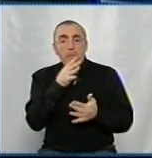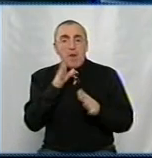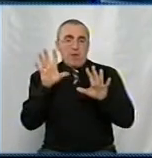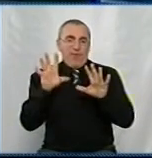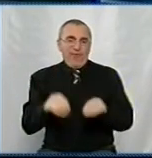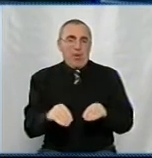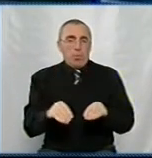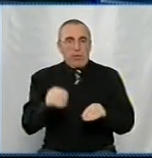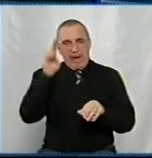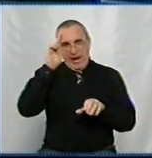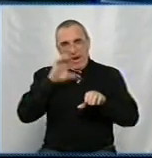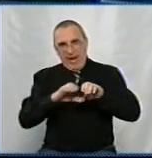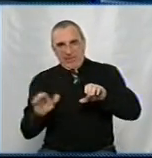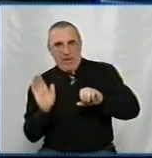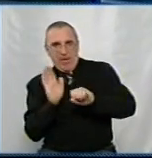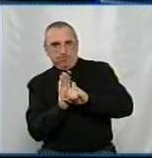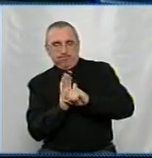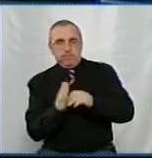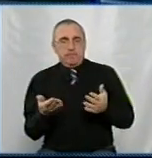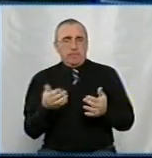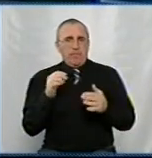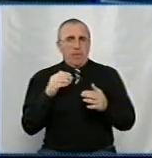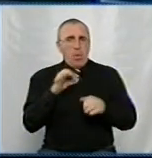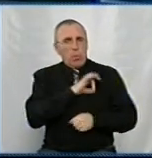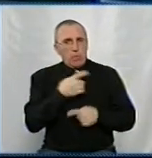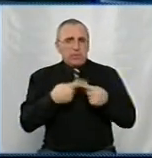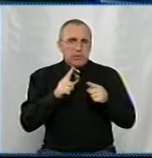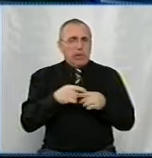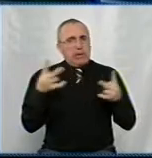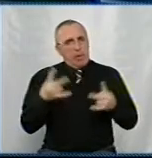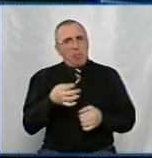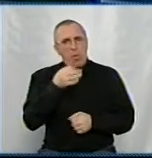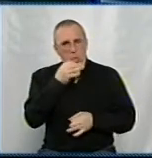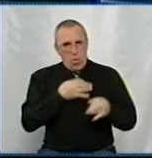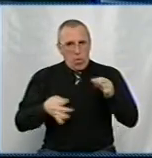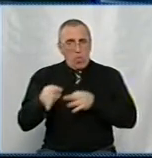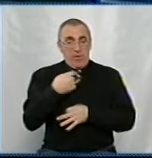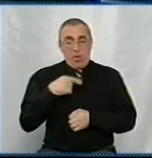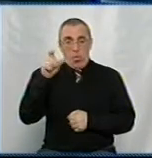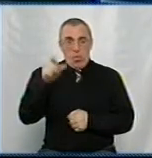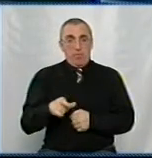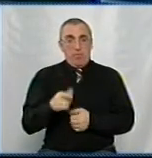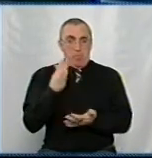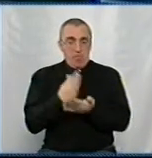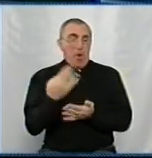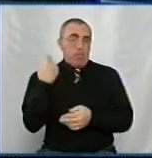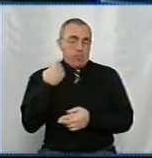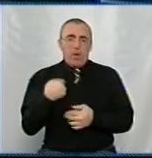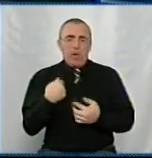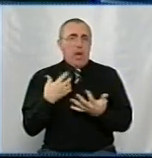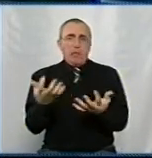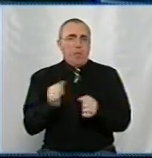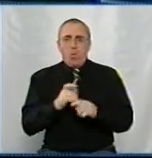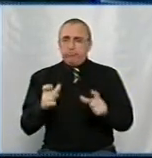каналізації. Юридичний бік справи. Тут можна чи потрібно про це говорити? Адже я, як абонент, який умовно маю борги, скажу, я не